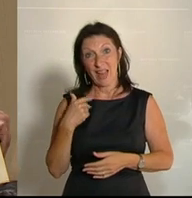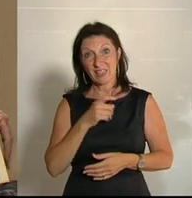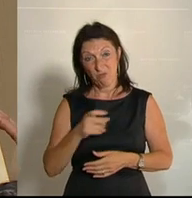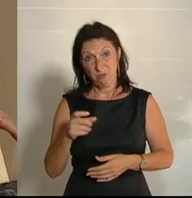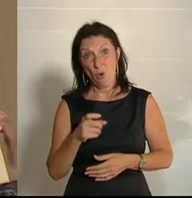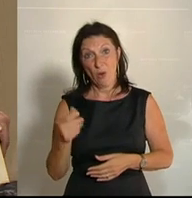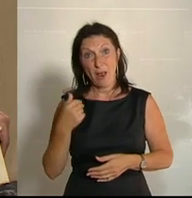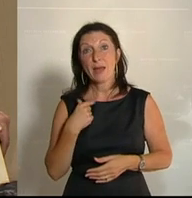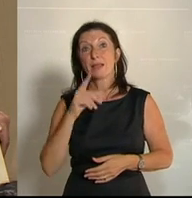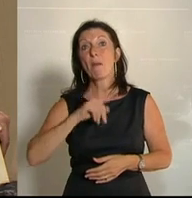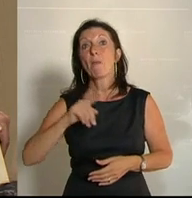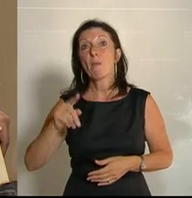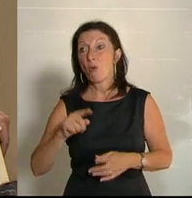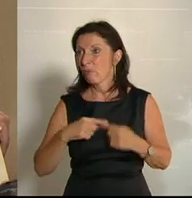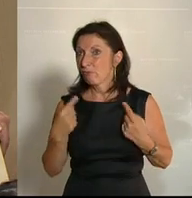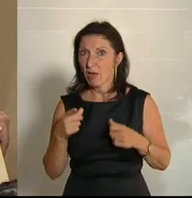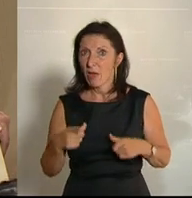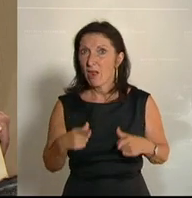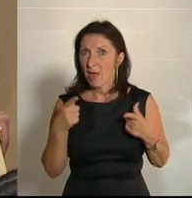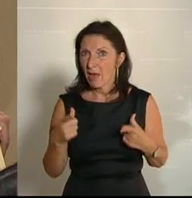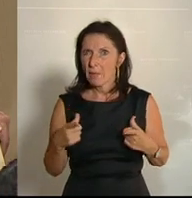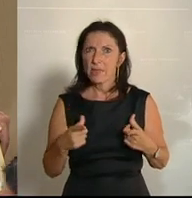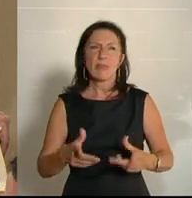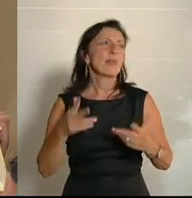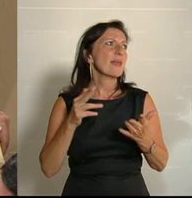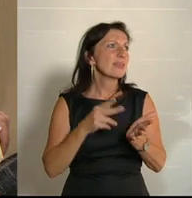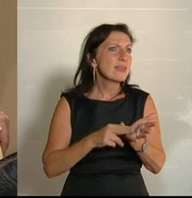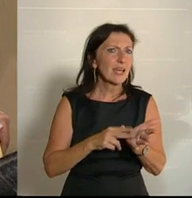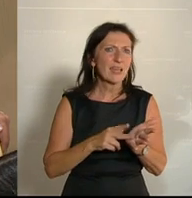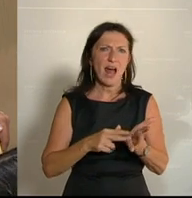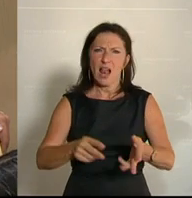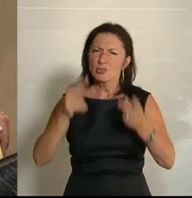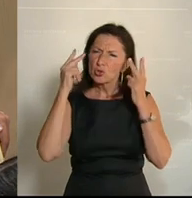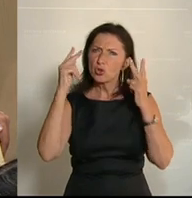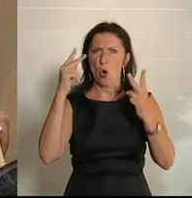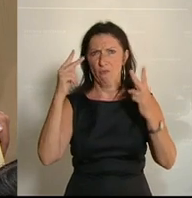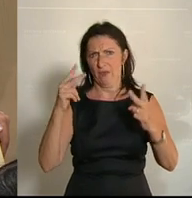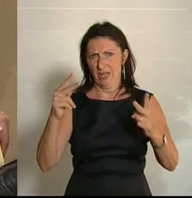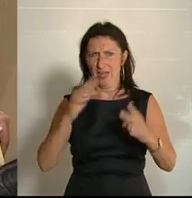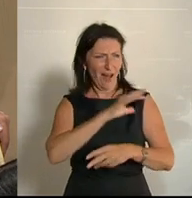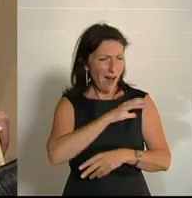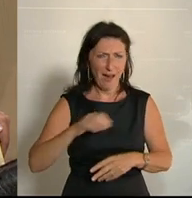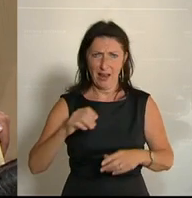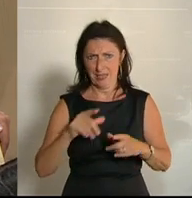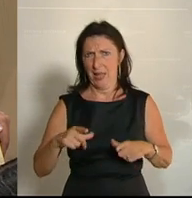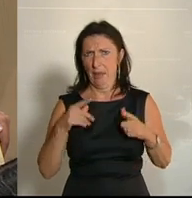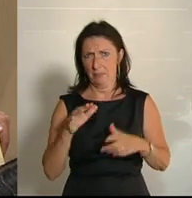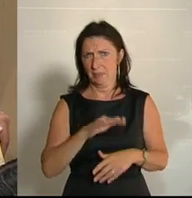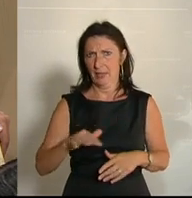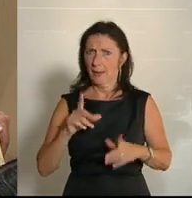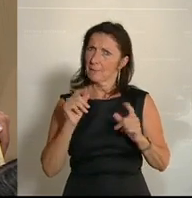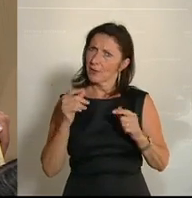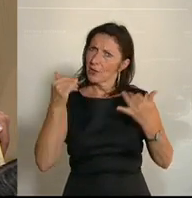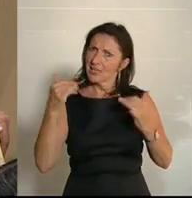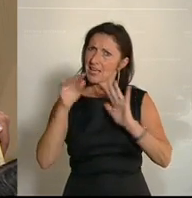Monate haben uns gezeigt, wie wichtig die Digitalisierung in allen Lebensbereichen ist. Diese Novelle ist also ein